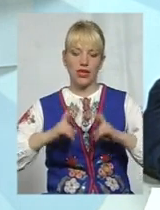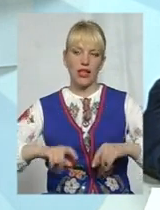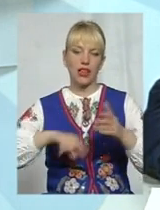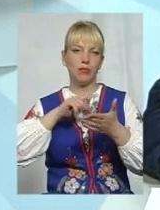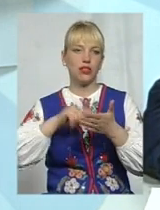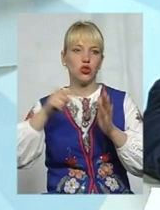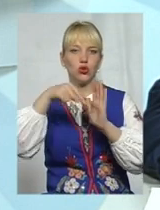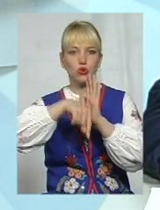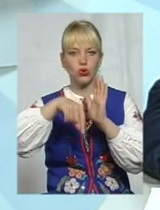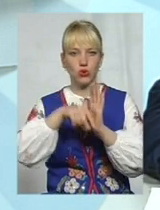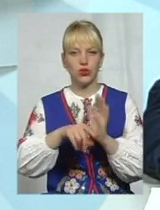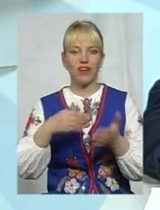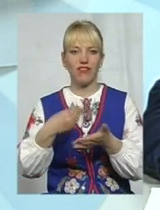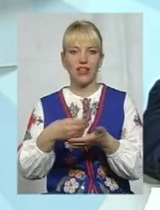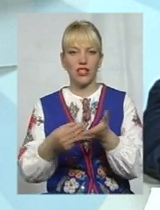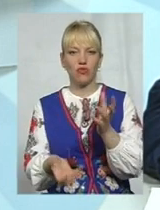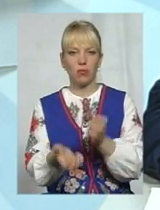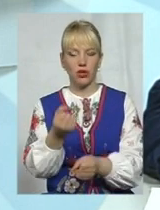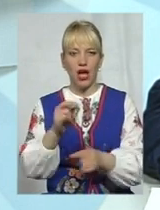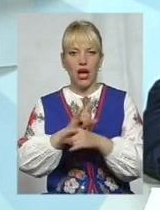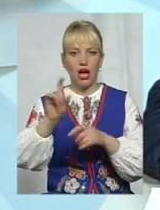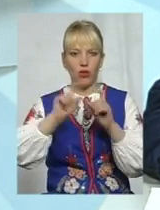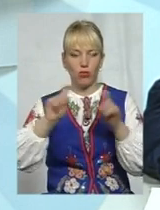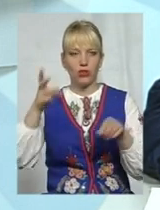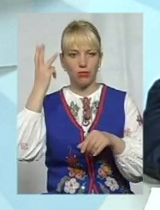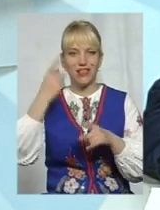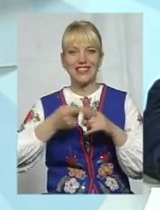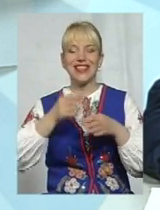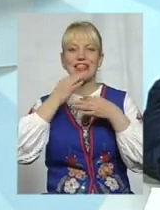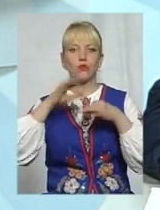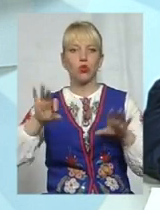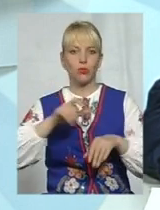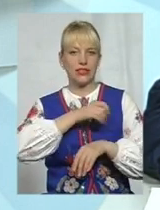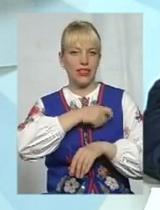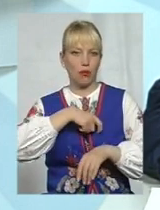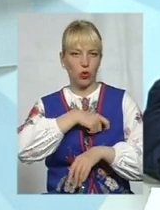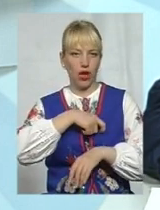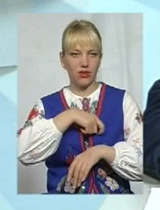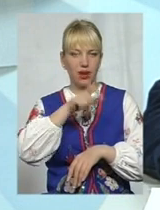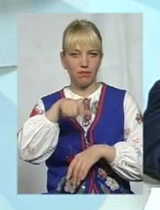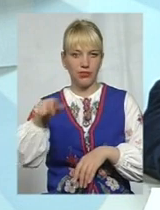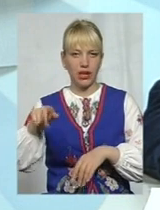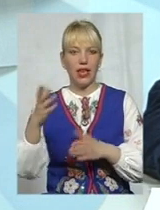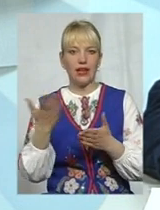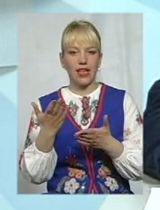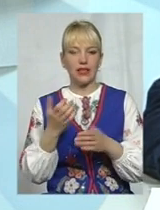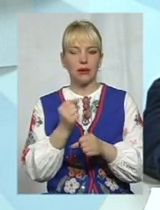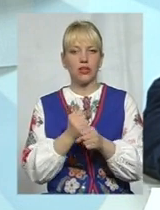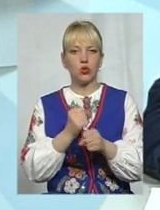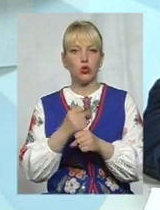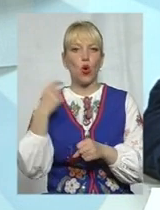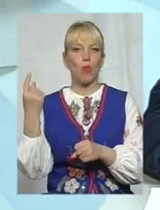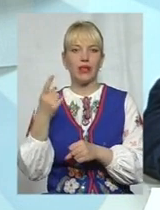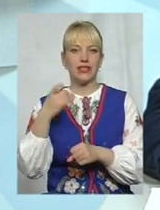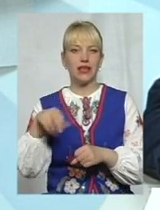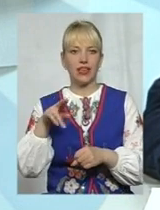таки фінансової підтримки аеропорту Хмельницький, це зрозуміло, що не сподобалося депутатам, всім депутатам, які працюють в обласній раді, тому